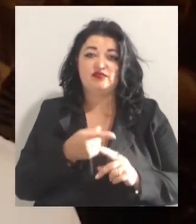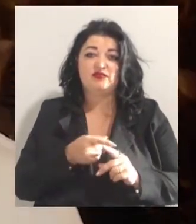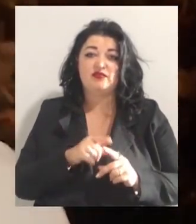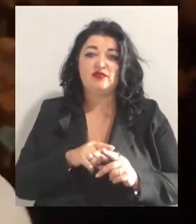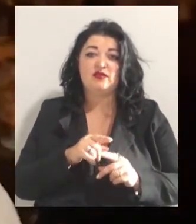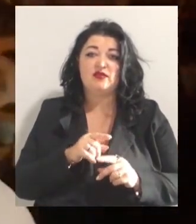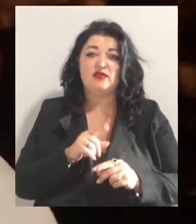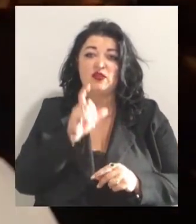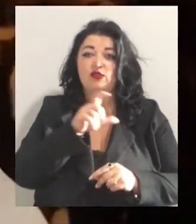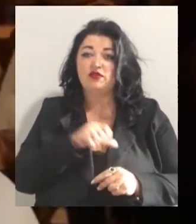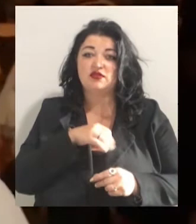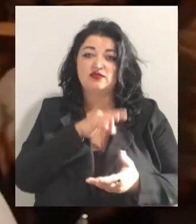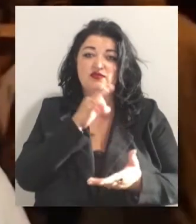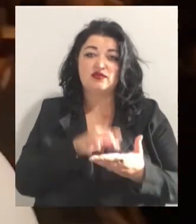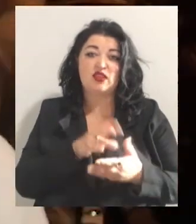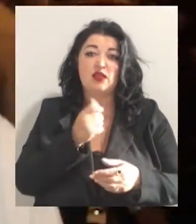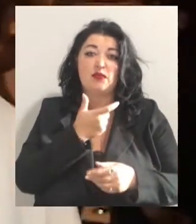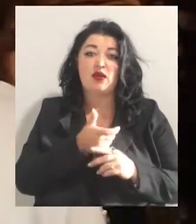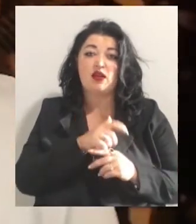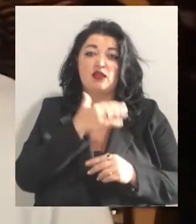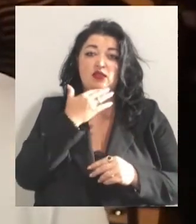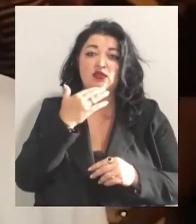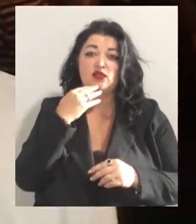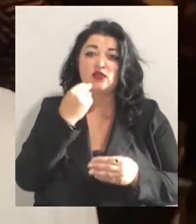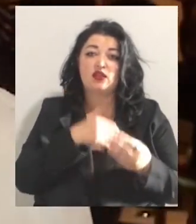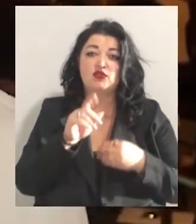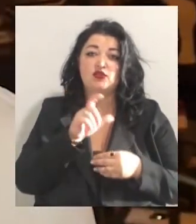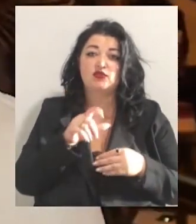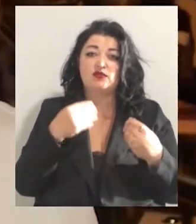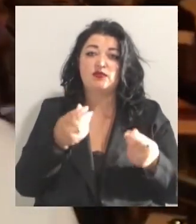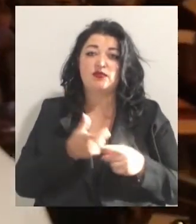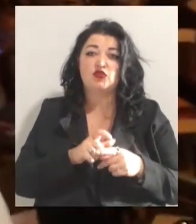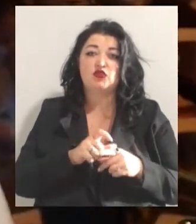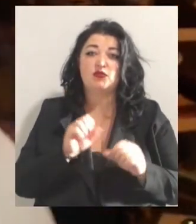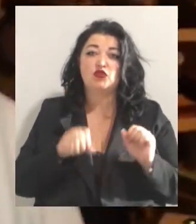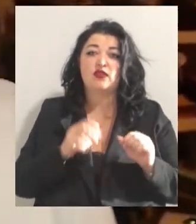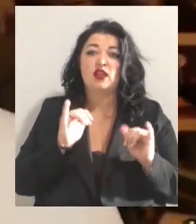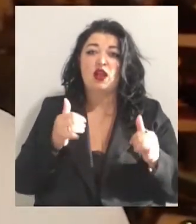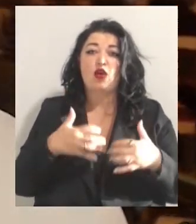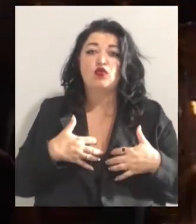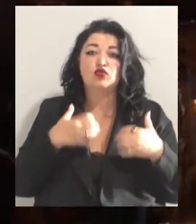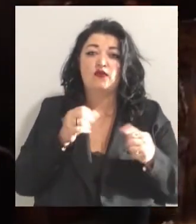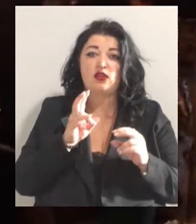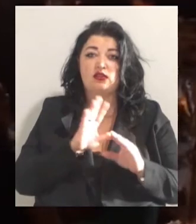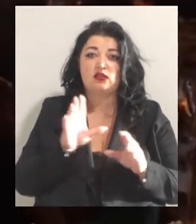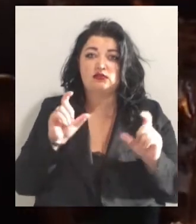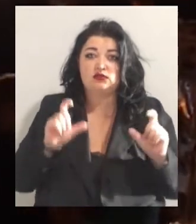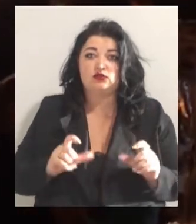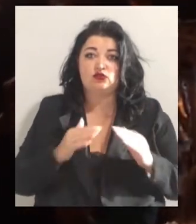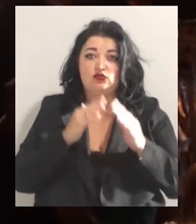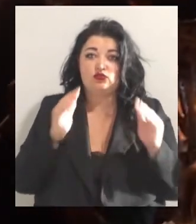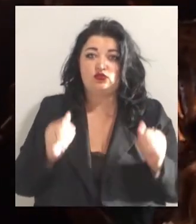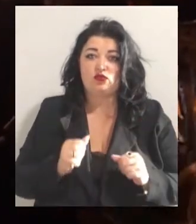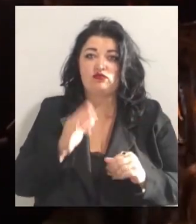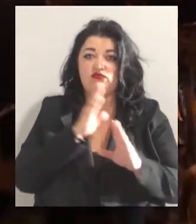І набагато краще робити людям більше можливостей для оздоровлення, аніж більше можливостей для того, що вони сиділи вдома. Дмитро працює